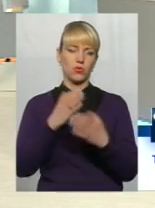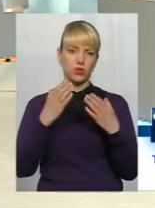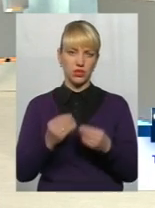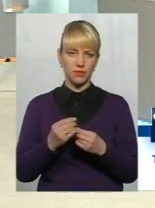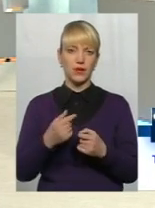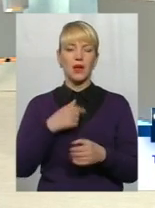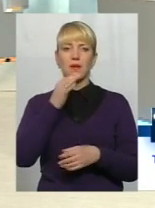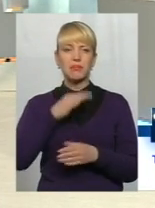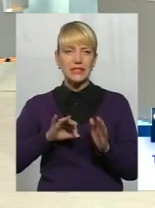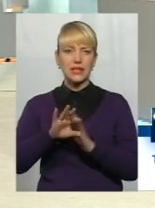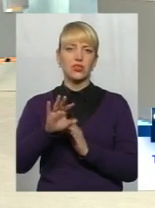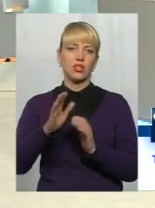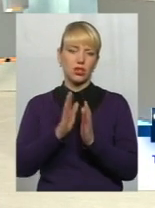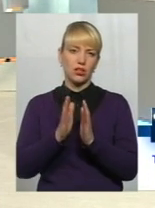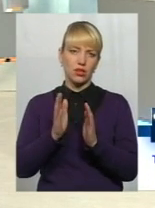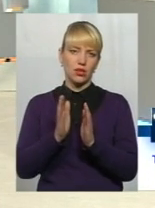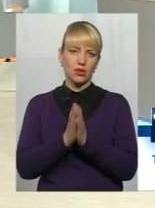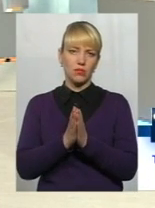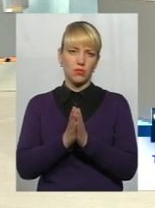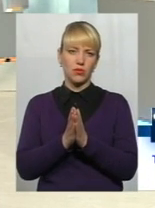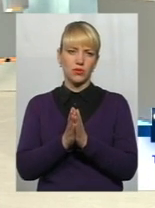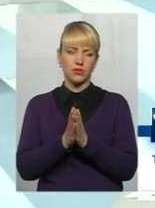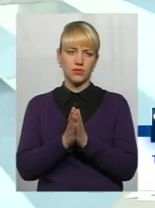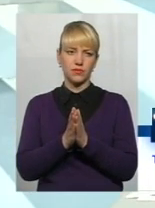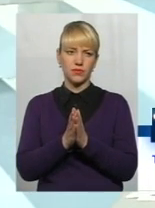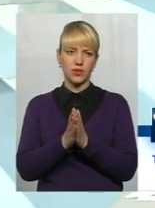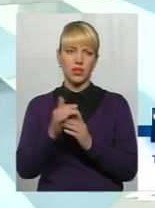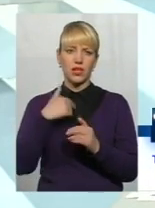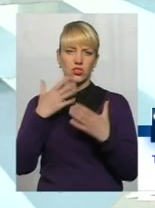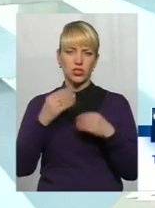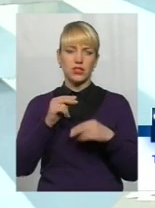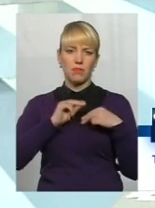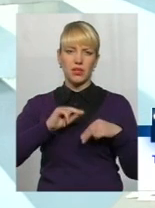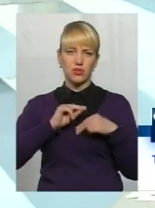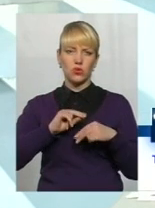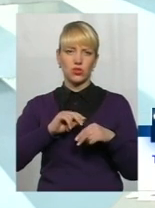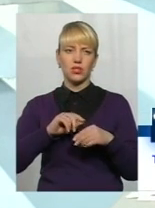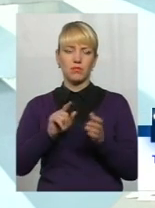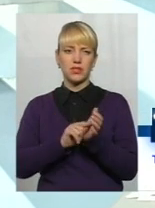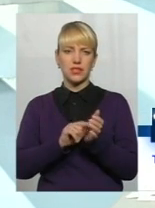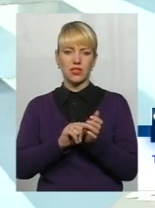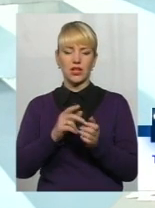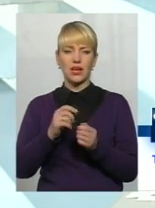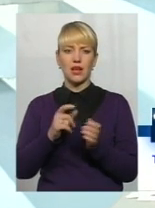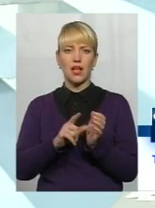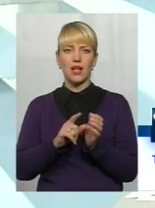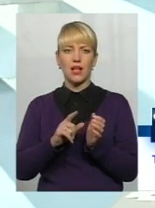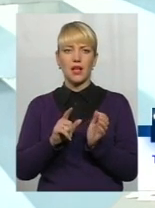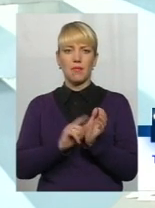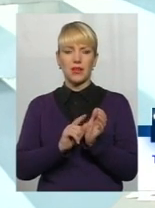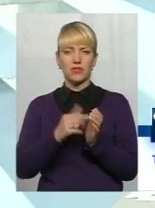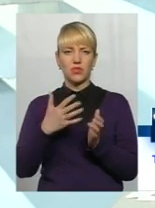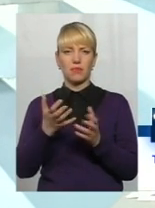Підскажіть, будь ласка, працює пенсіонер. На пенсії 5 років, вже